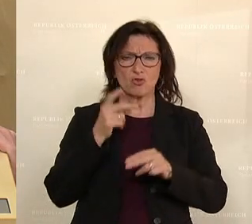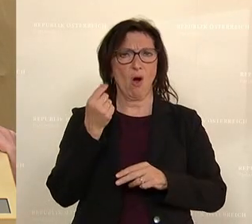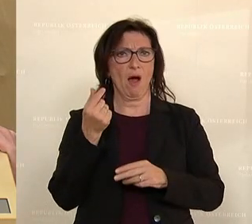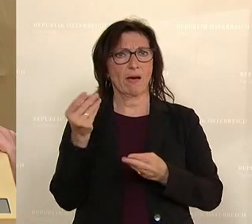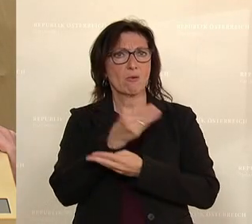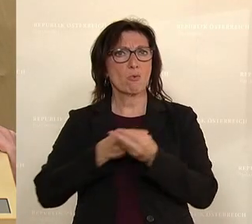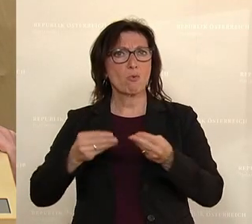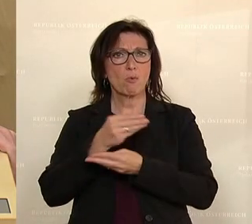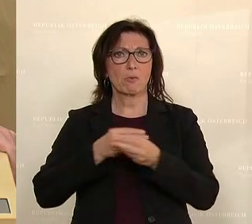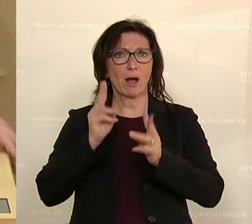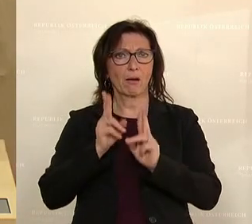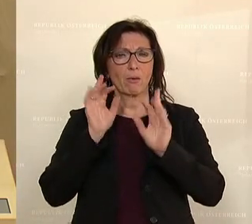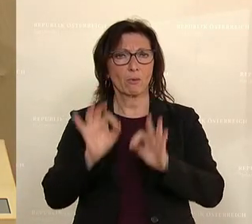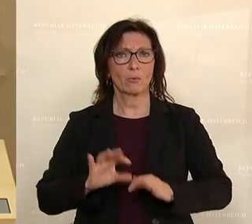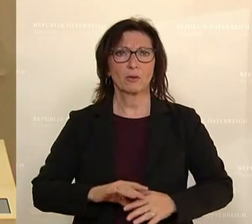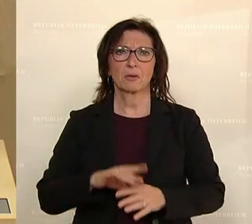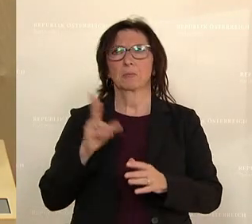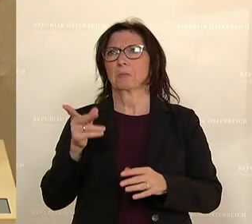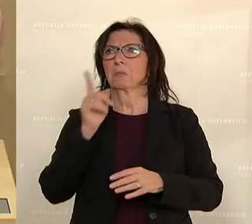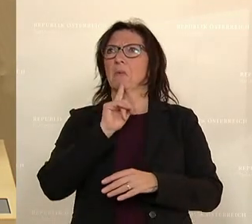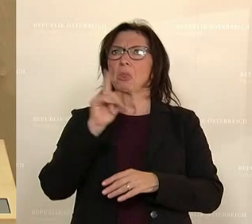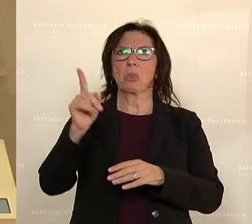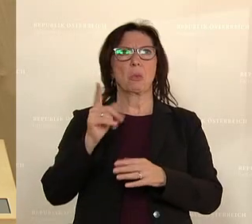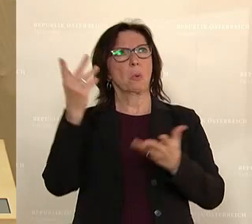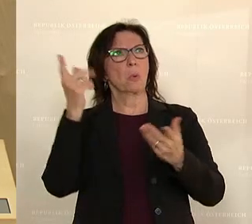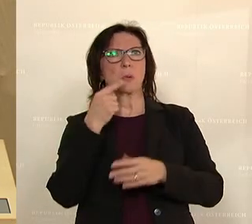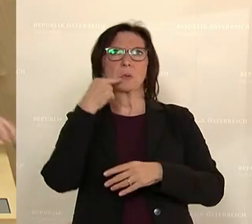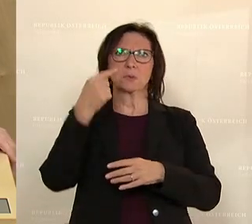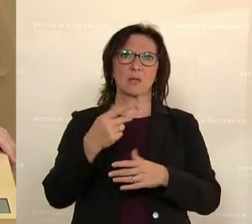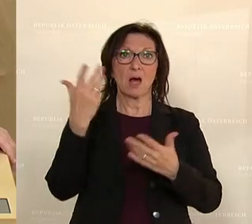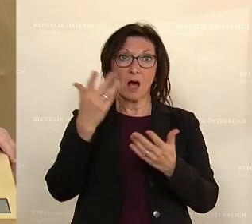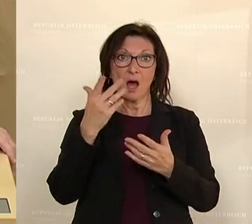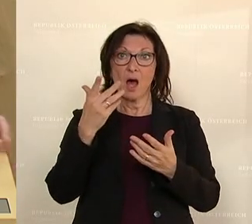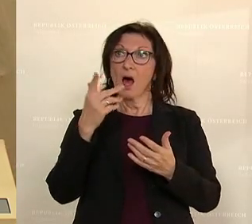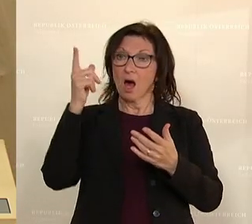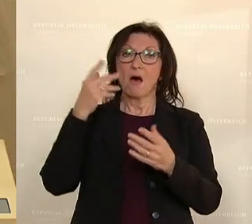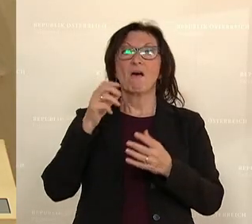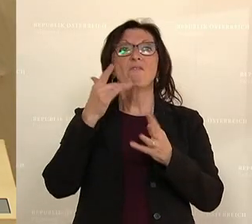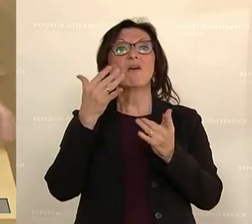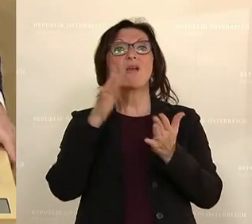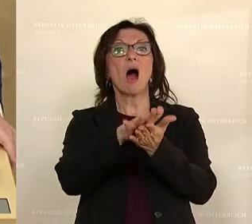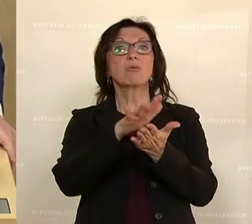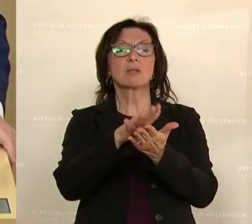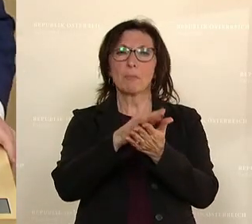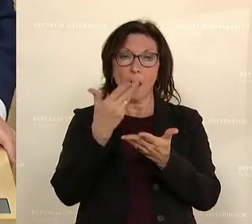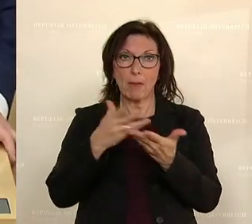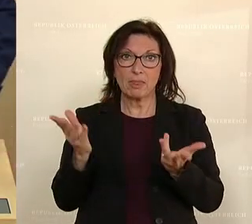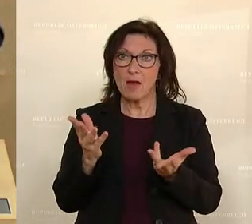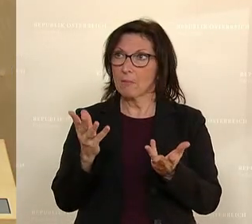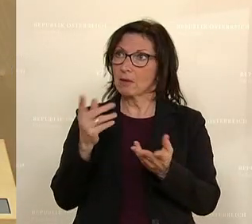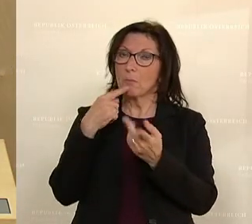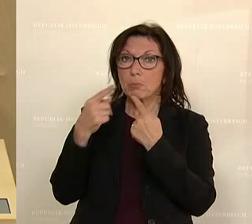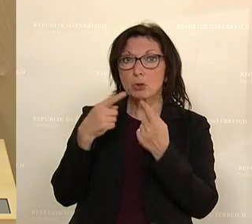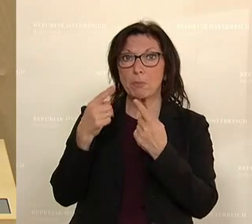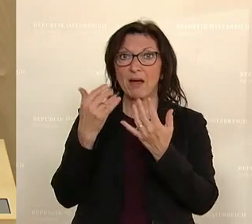überhaupt zustande zu bringen. Es wird immer nur über den Input geredet, niemand redet über den Output. Wir wissen doch, dass insbesondere unser